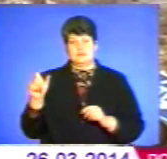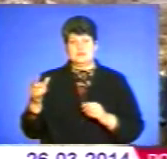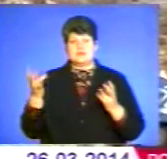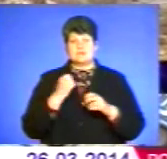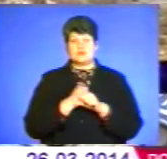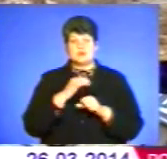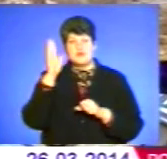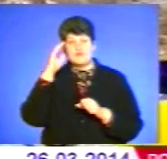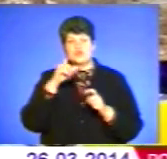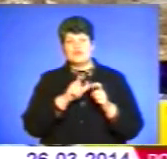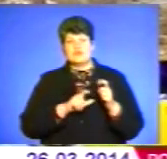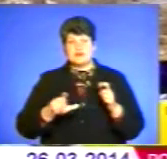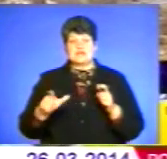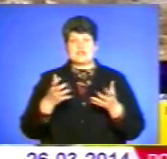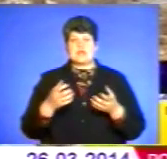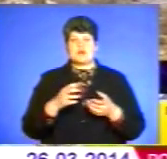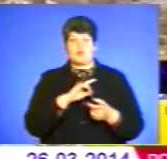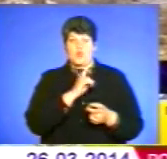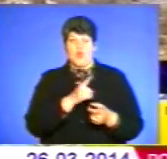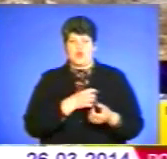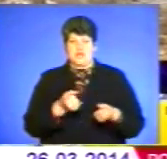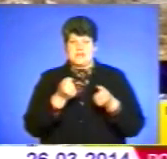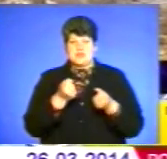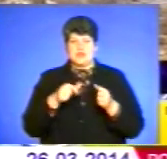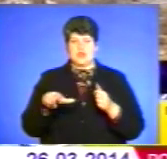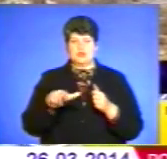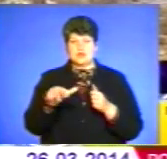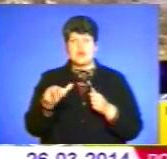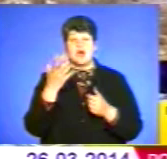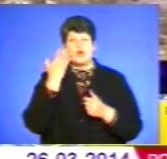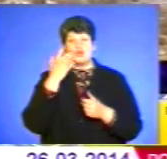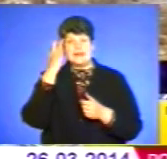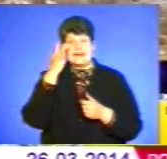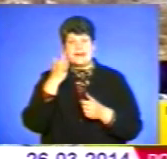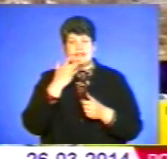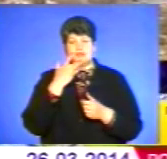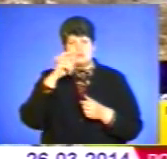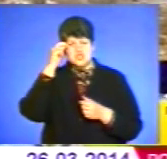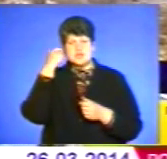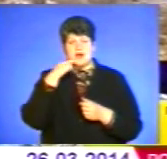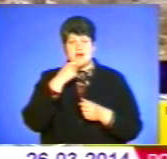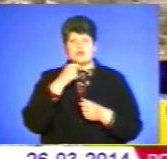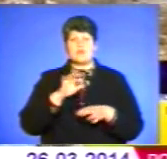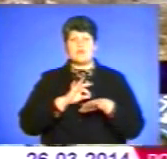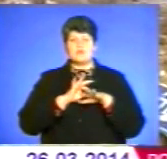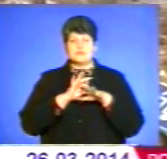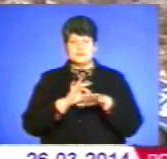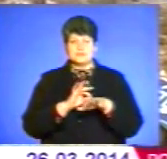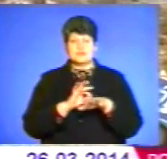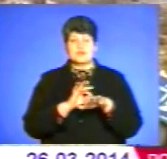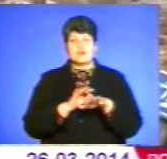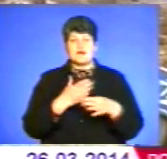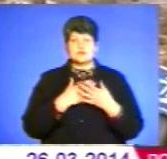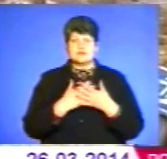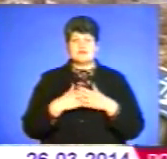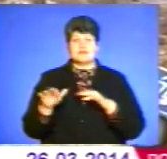водовідведення, зробити укріплення тих чи інших доріг, а коли літом в спеку ведеться активна діяльність і